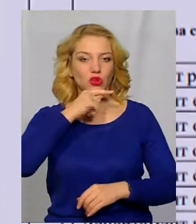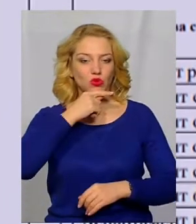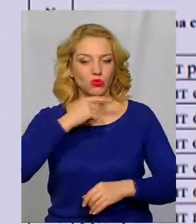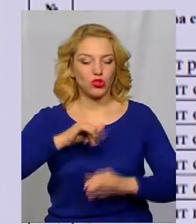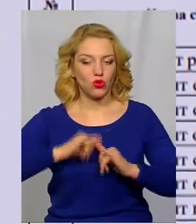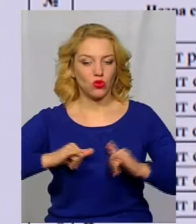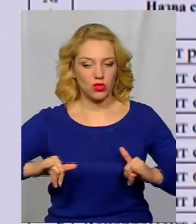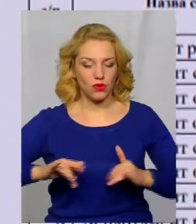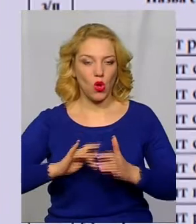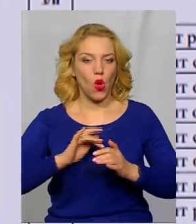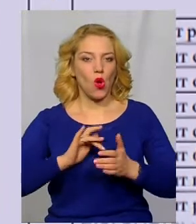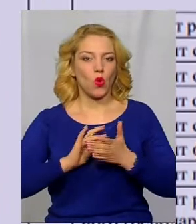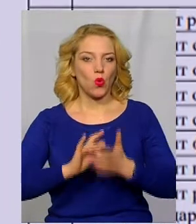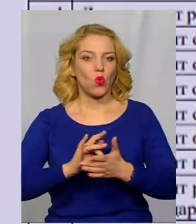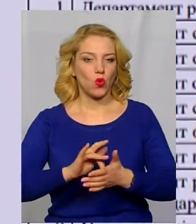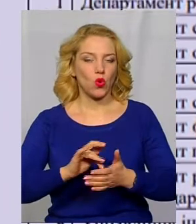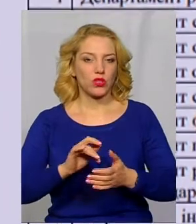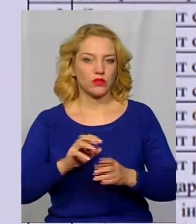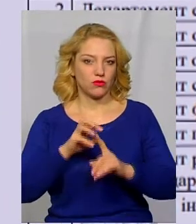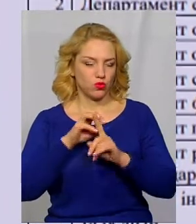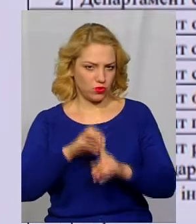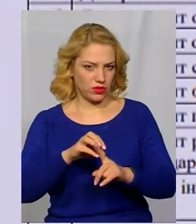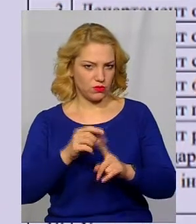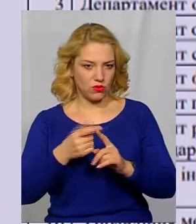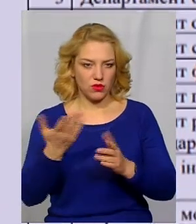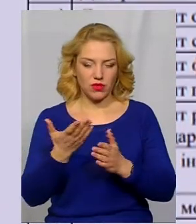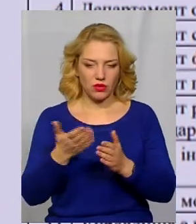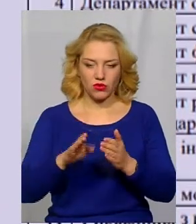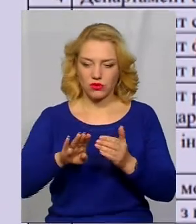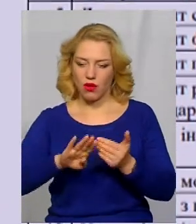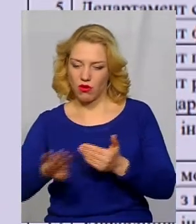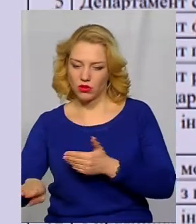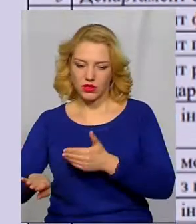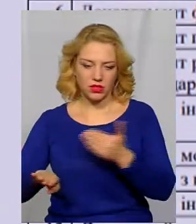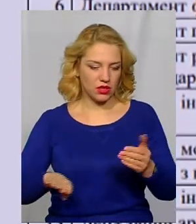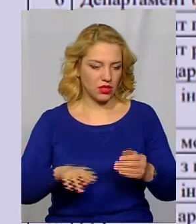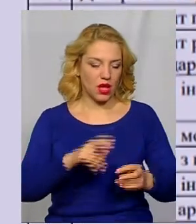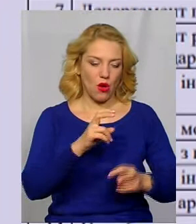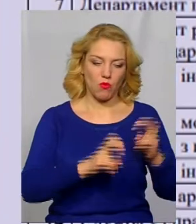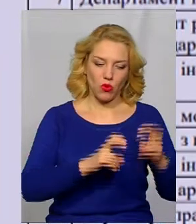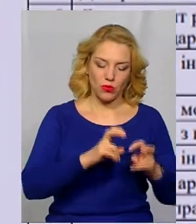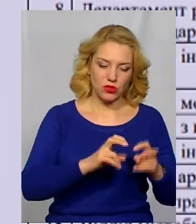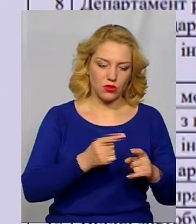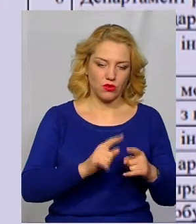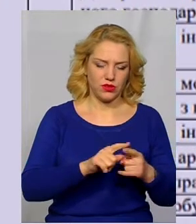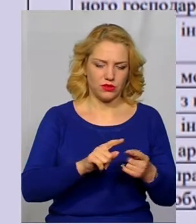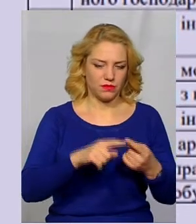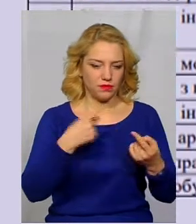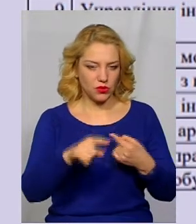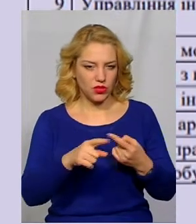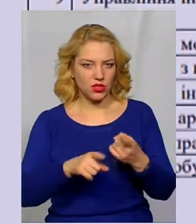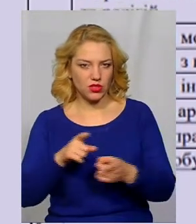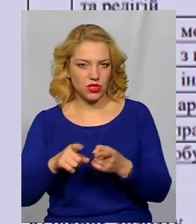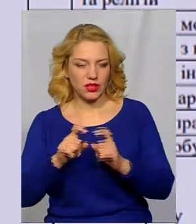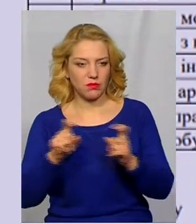розвитку, курортів і туризму якось так розділилися. Промисловість і економічний розвиток були разом, тепер по інших